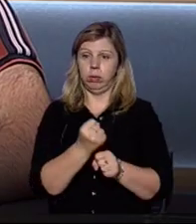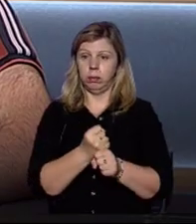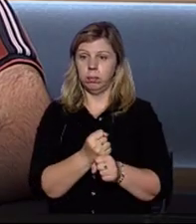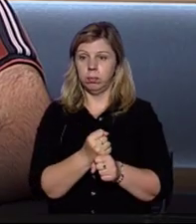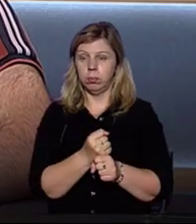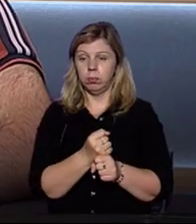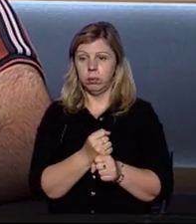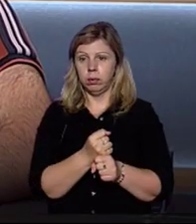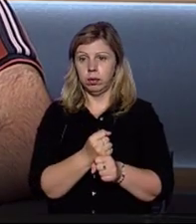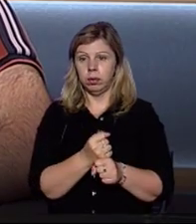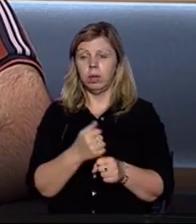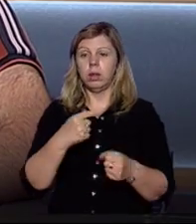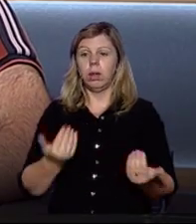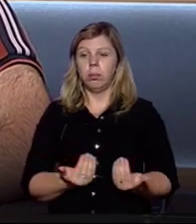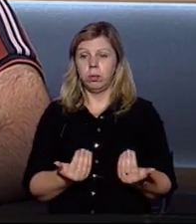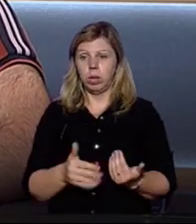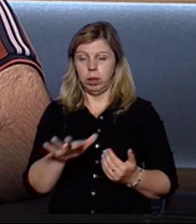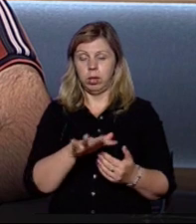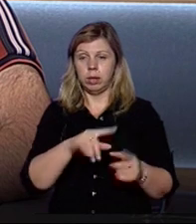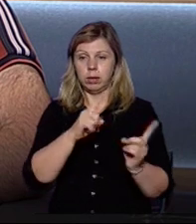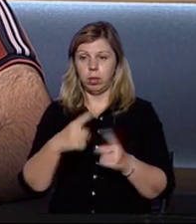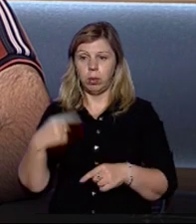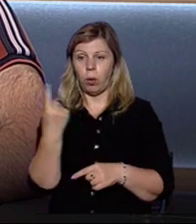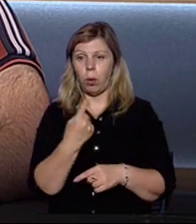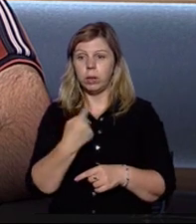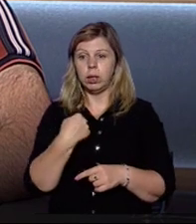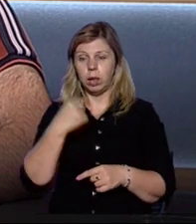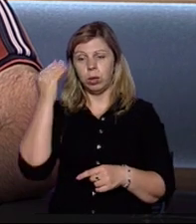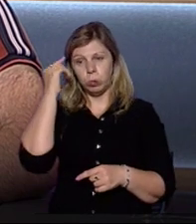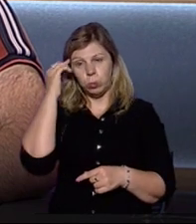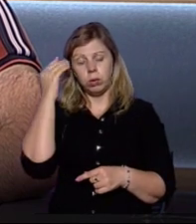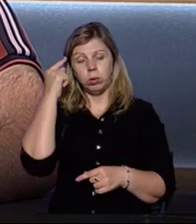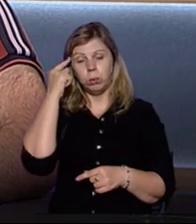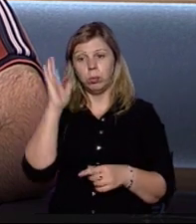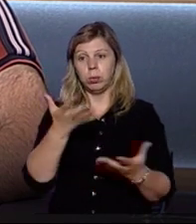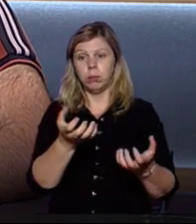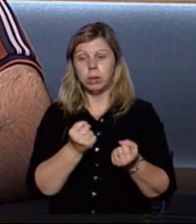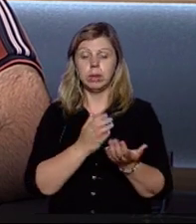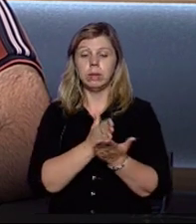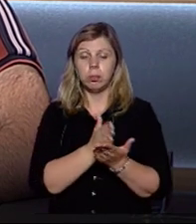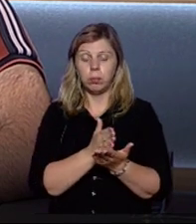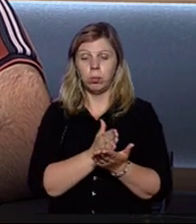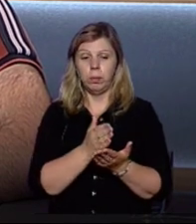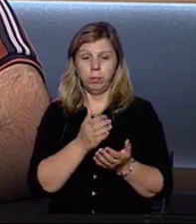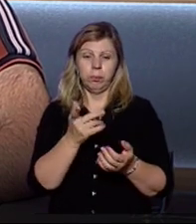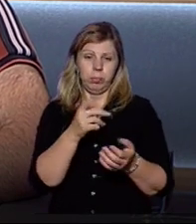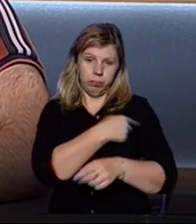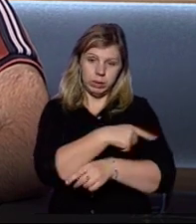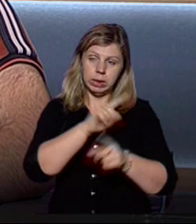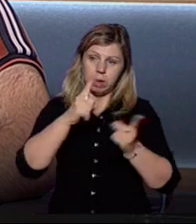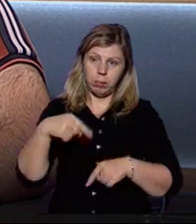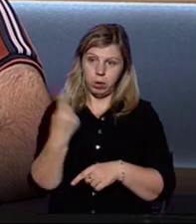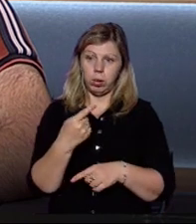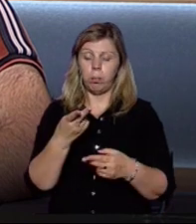Рахівщани проживають на території Закарпатської області, я думаю, вони будуть отримати послугу Закарпатської області. Це по-перше.